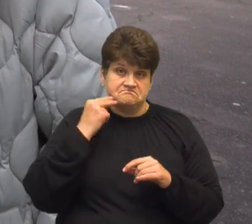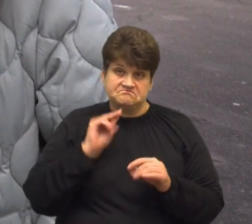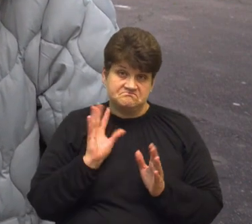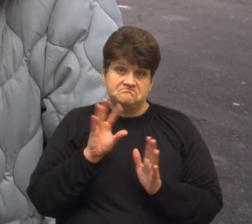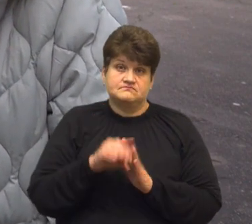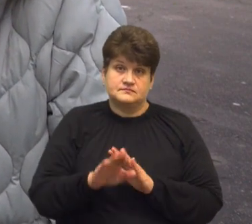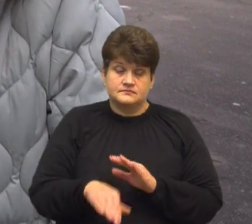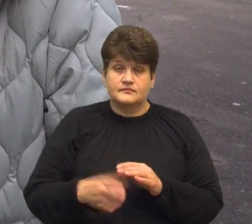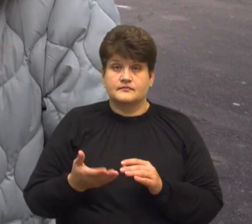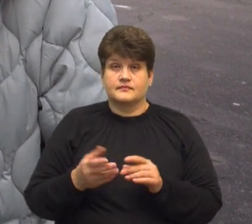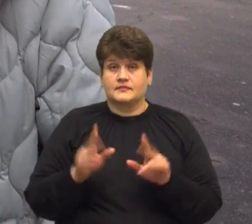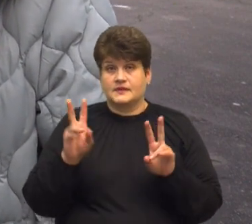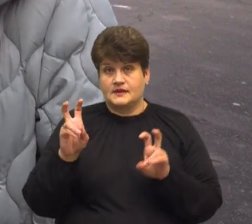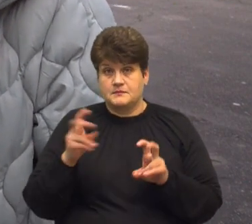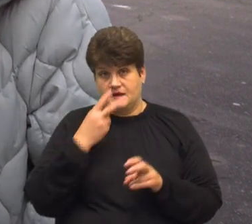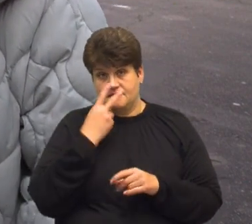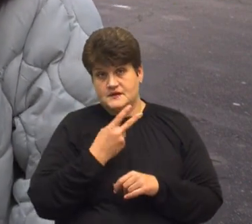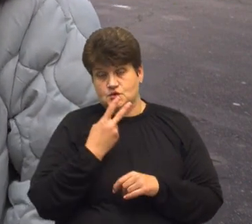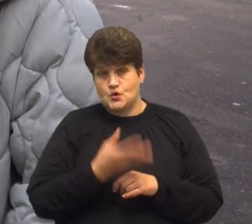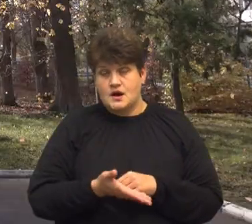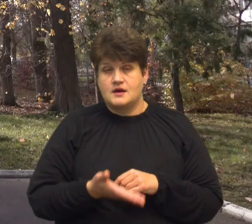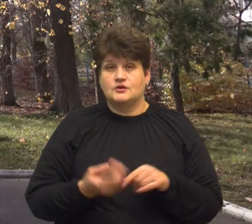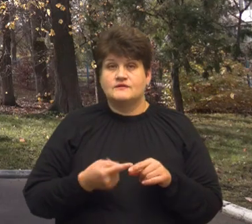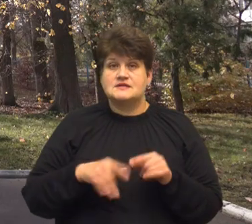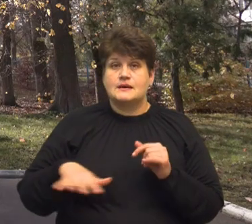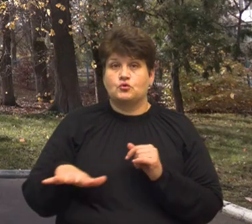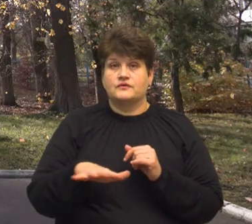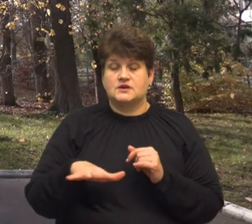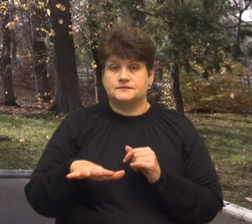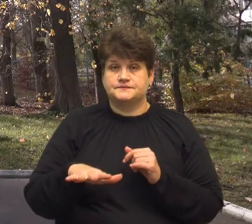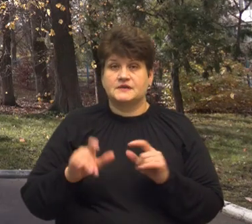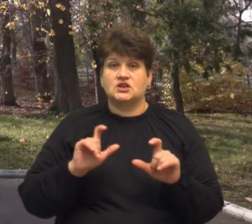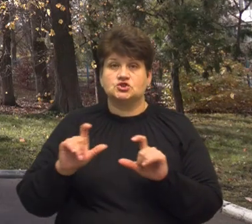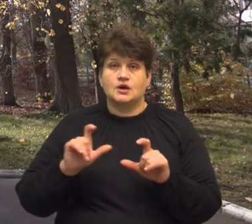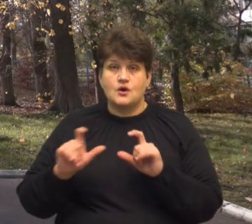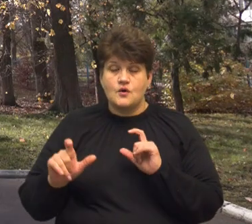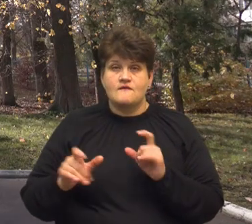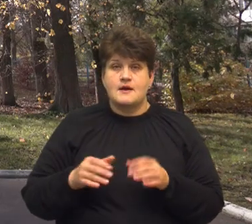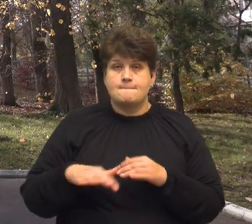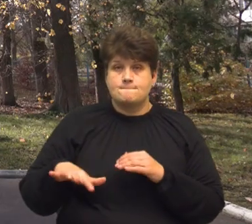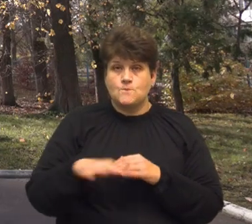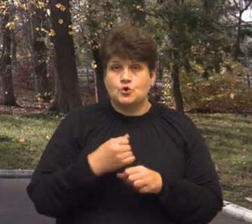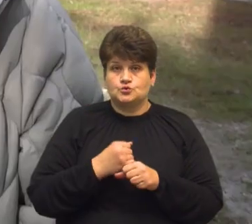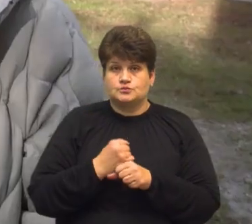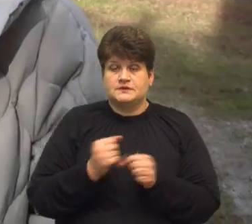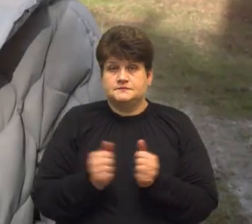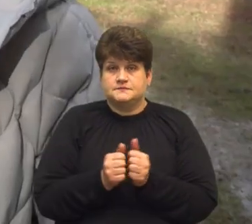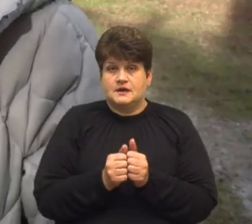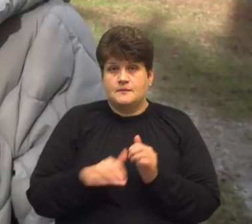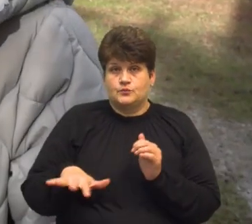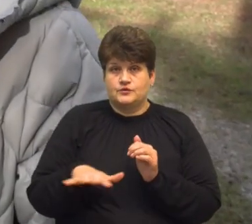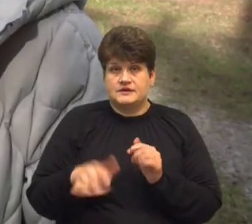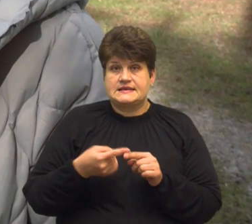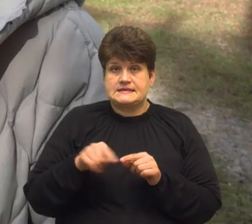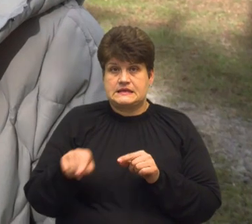контекстно, і візуально в це подвір'я. Шахове поле, каже Оксана Теслюк, хочуть облаштувати поряд з подвір'ям. Ось ця